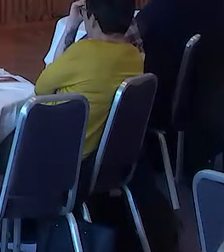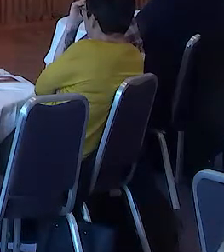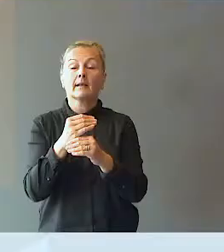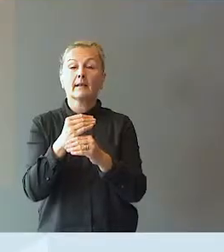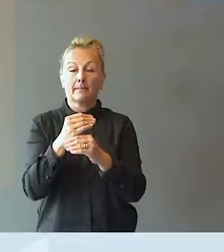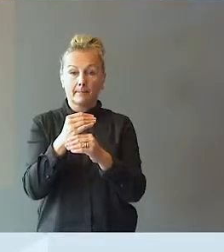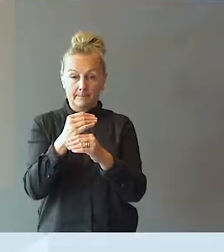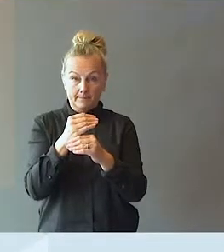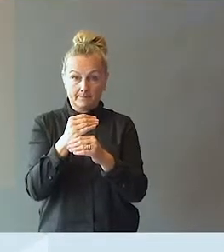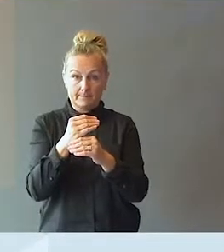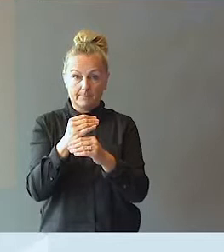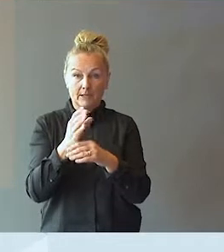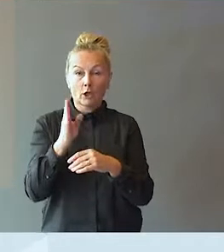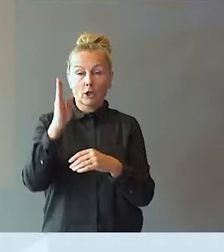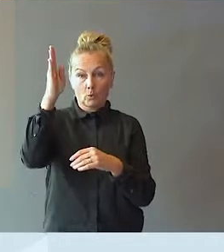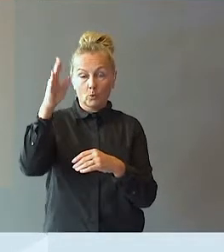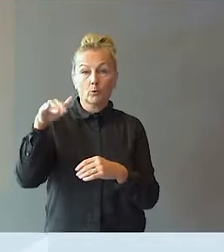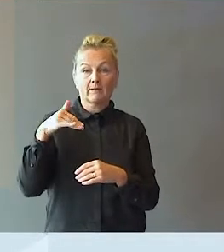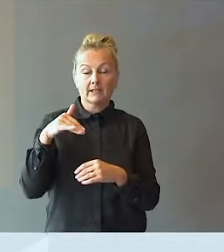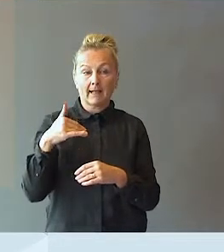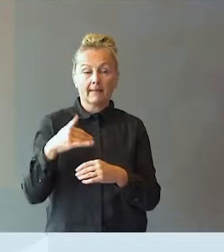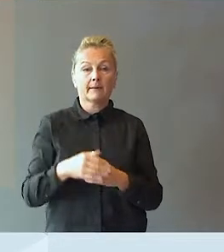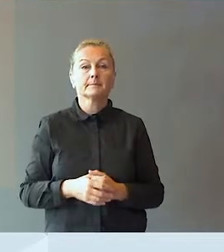ved Nord Universitet.